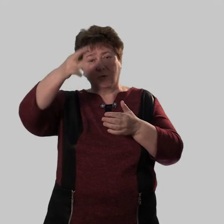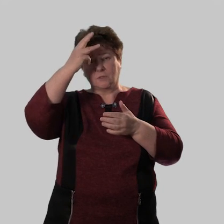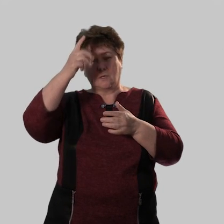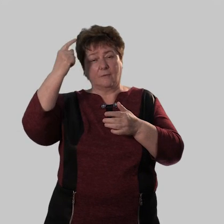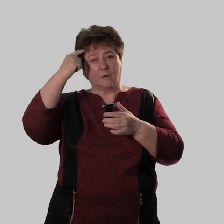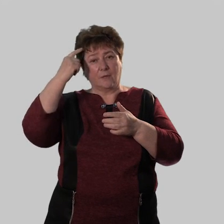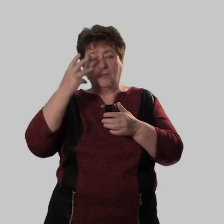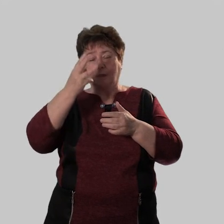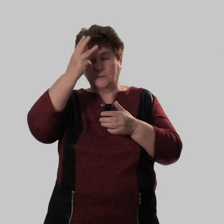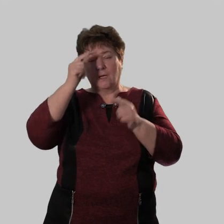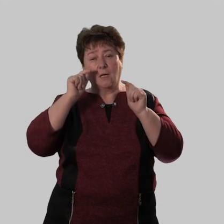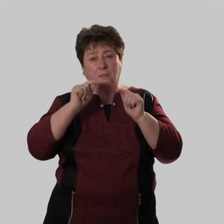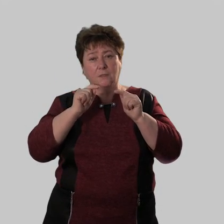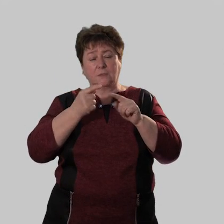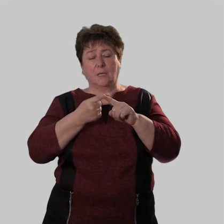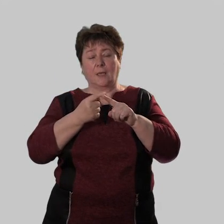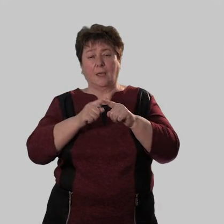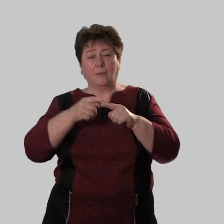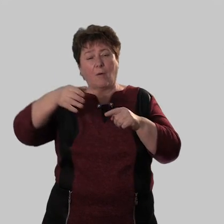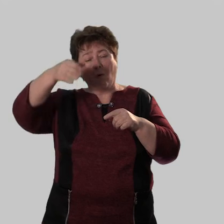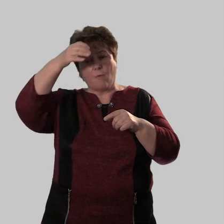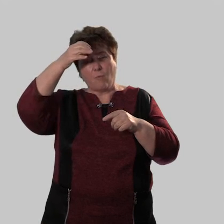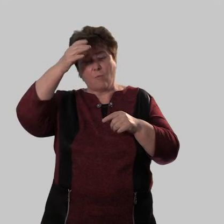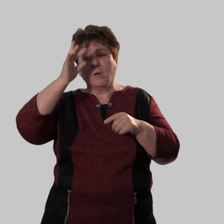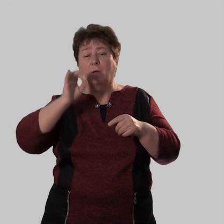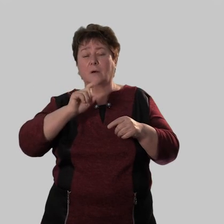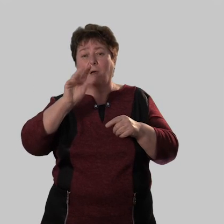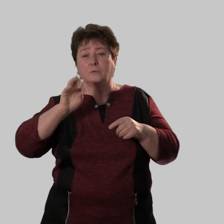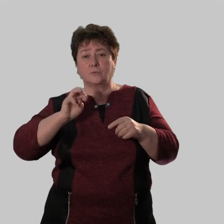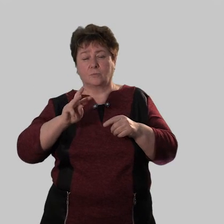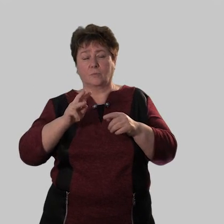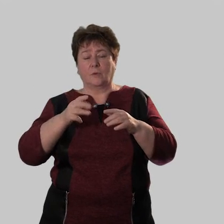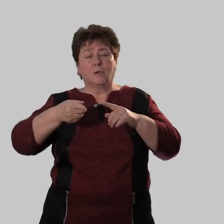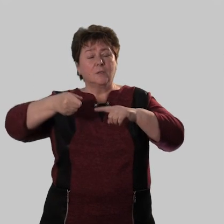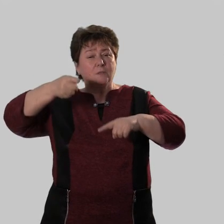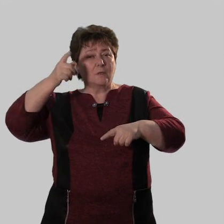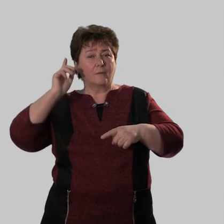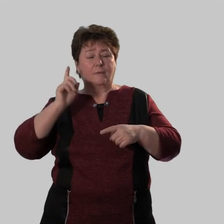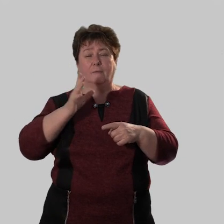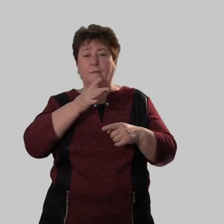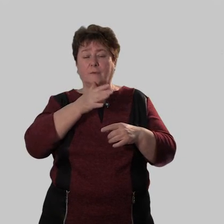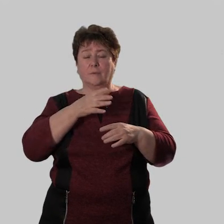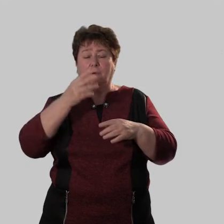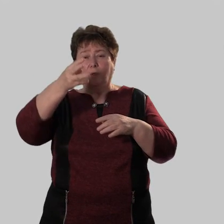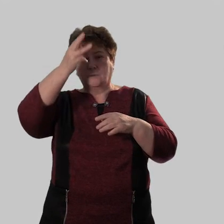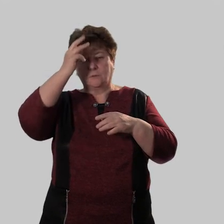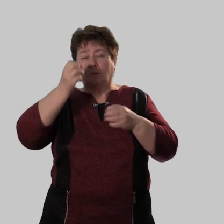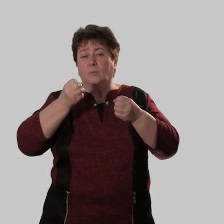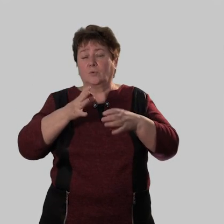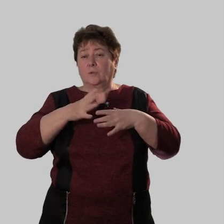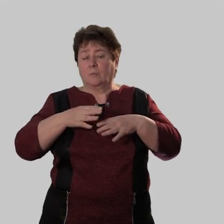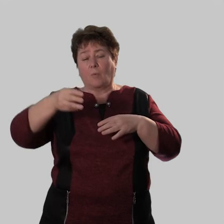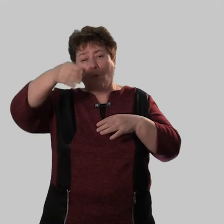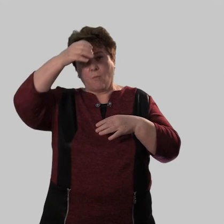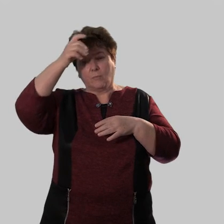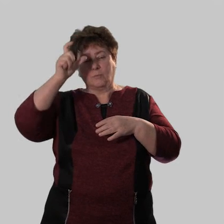голове». Здесь царь – это ум, разум. С давних пор царь на Руси был